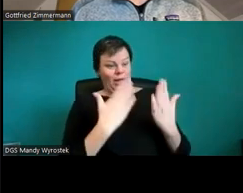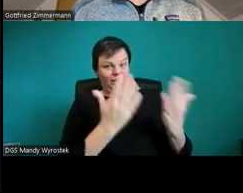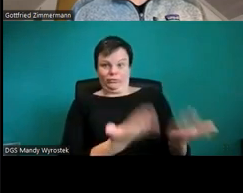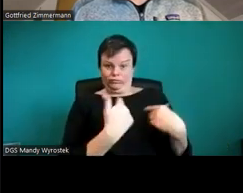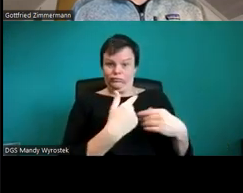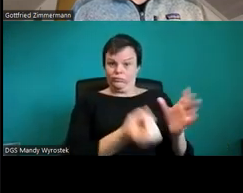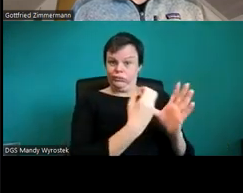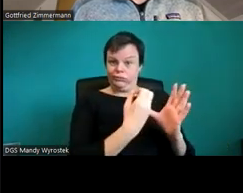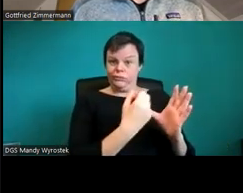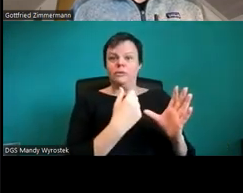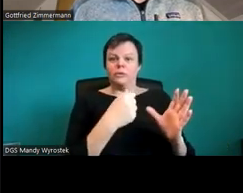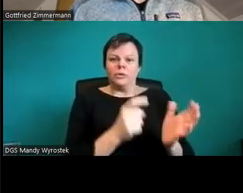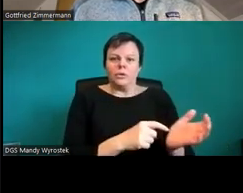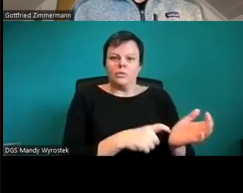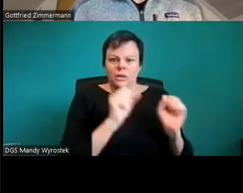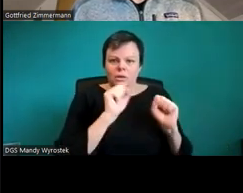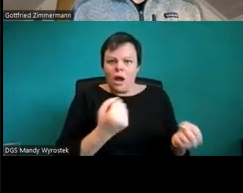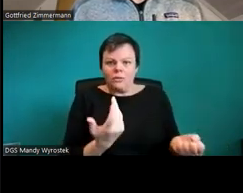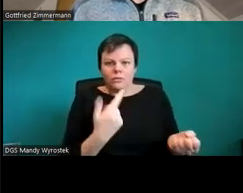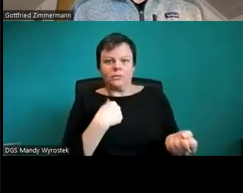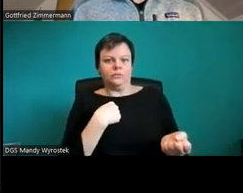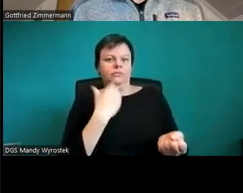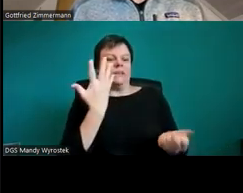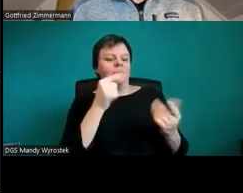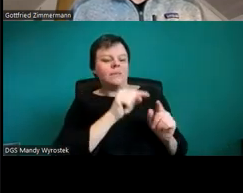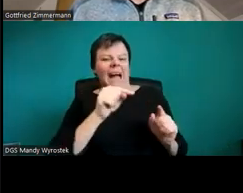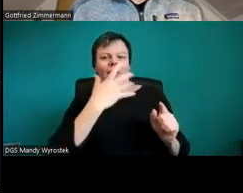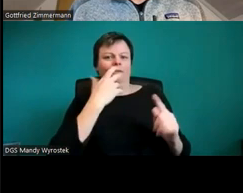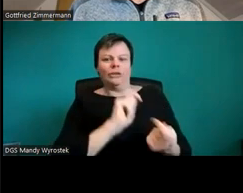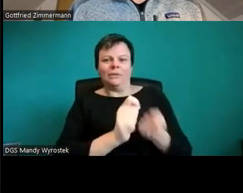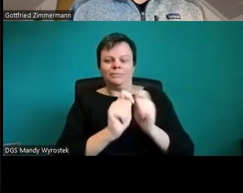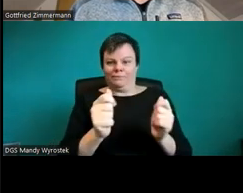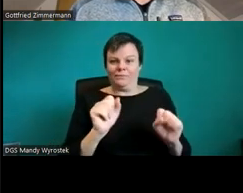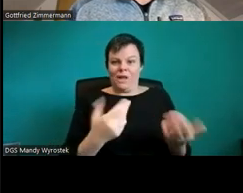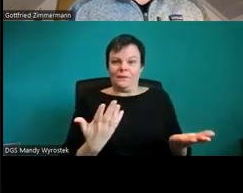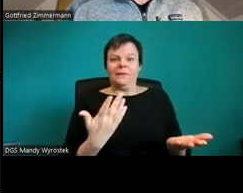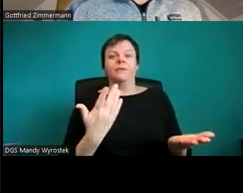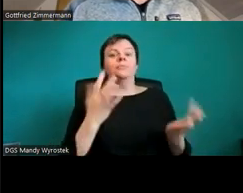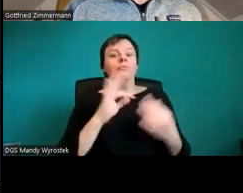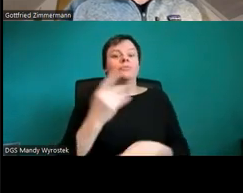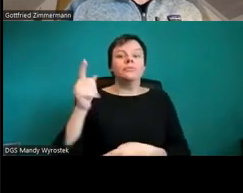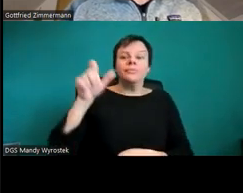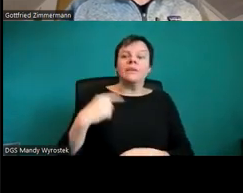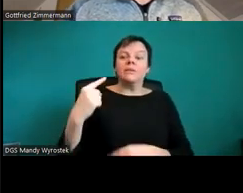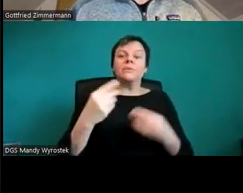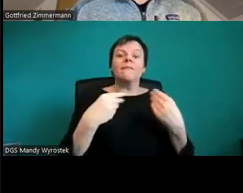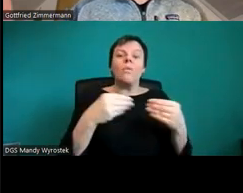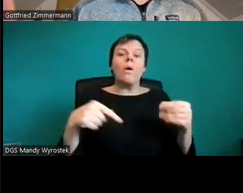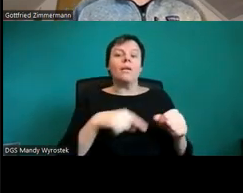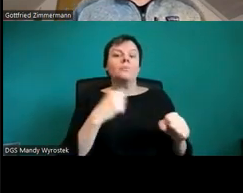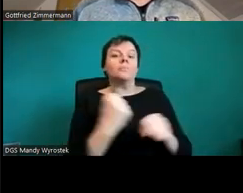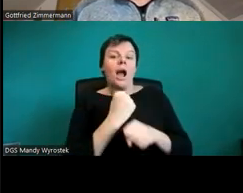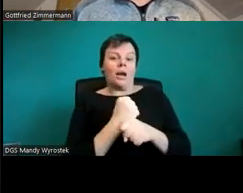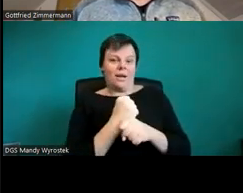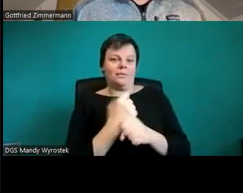Textfeld, Dekorativ, Textfeld. Und jetzt gibt es eine Möglichkeit, Sprachausgabe wird beendet, sich